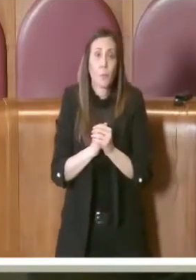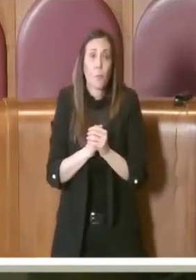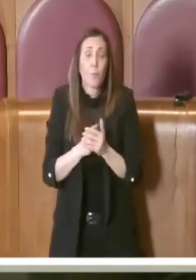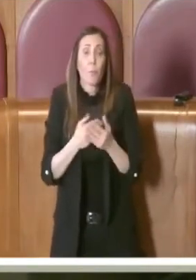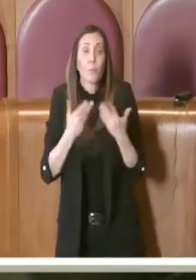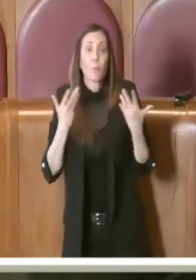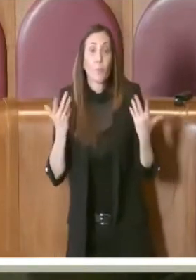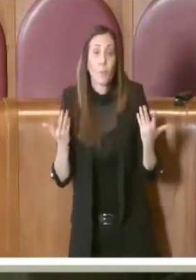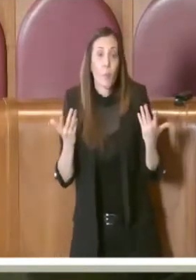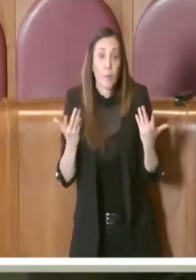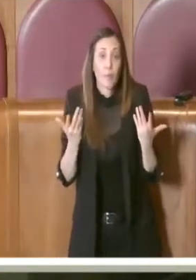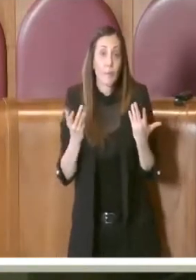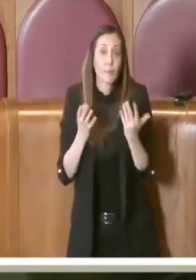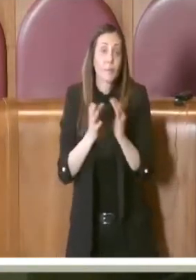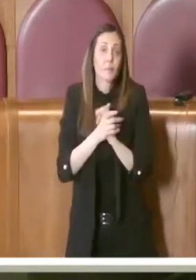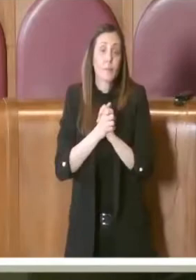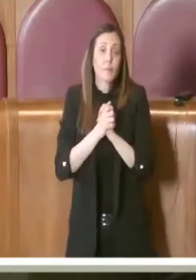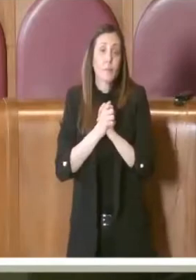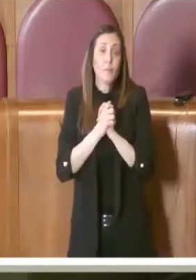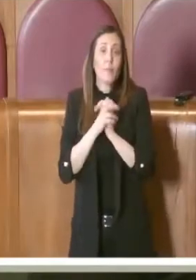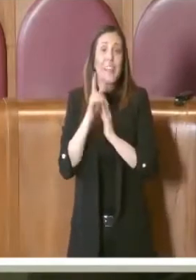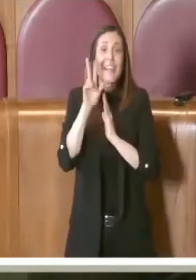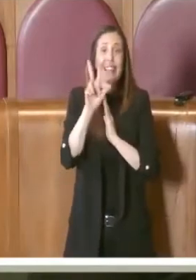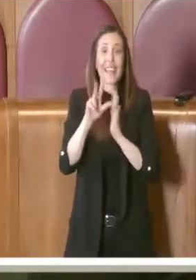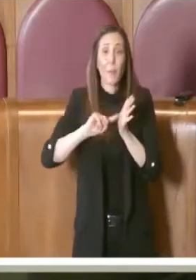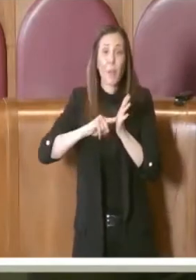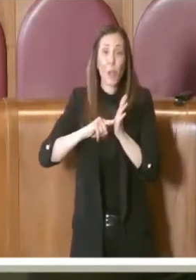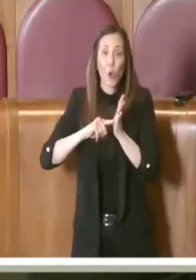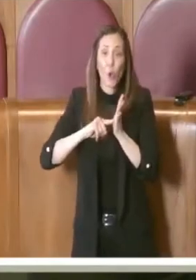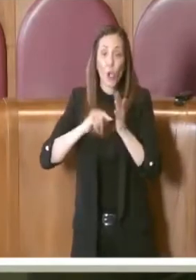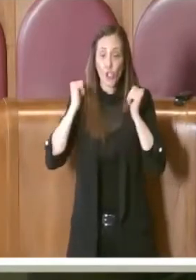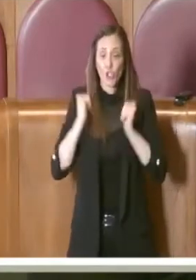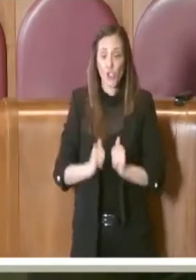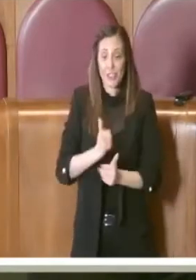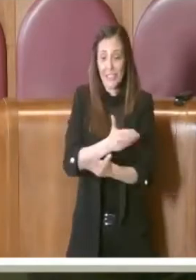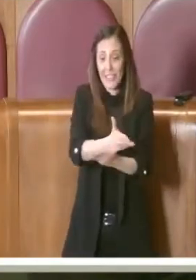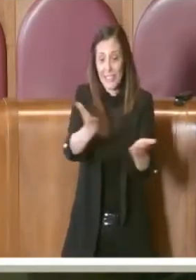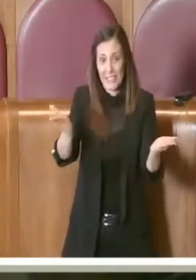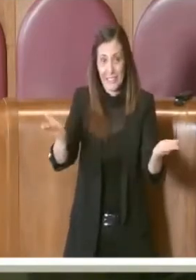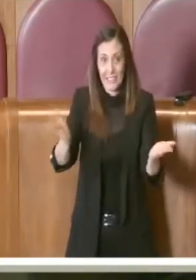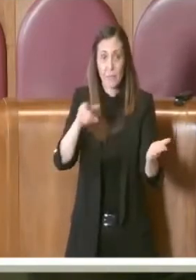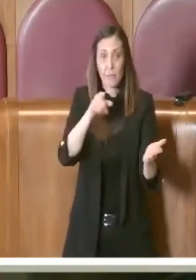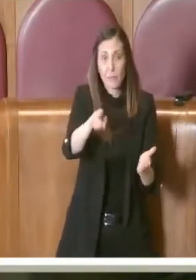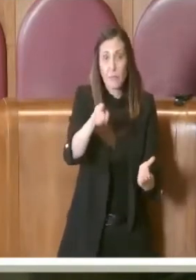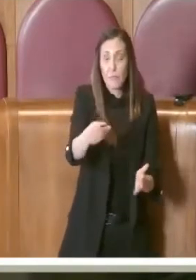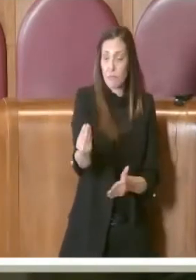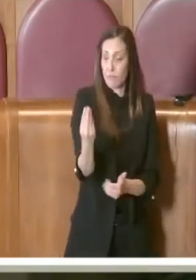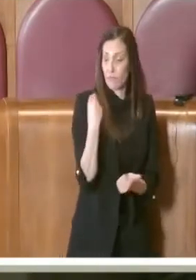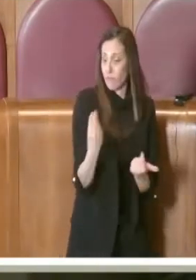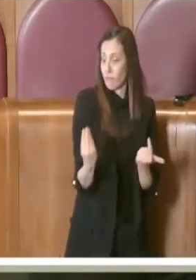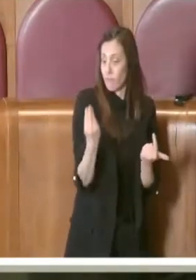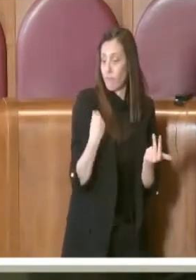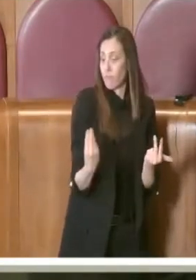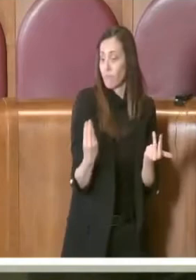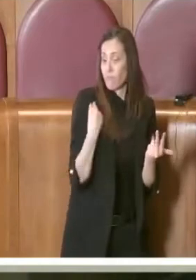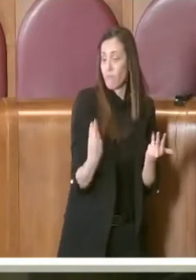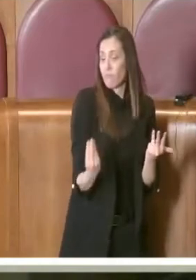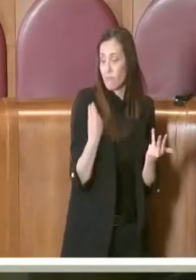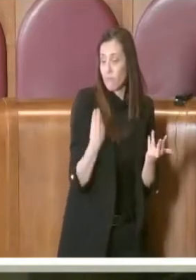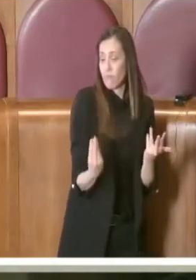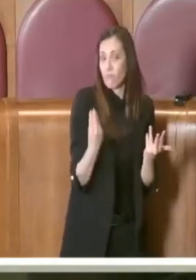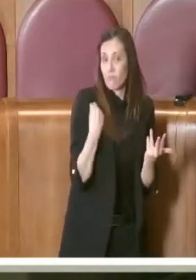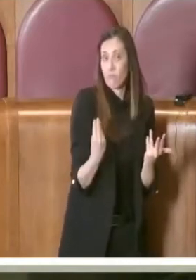quindi se 3 milioni di romani oggi stanno ribadendo questo, evidentemente